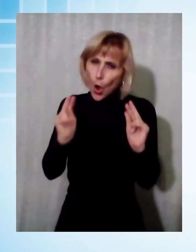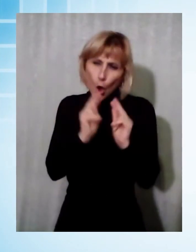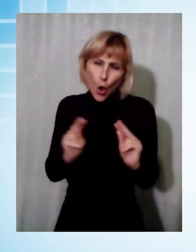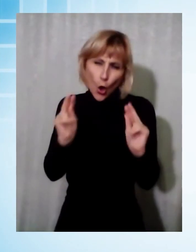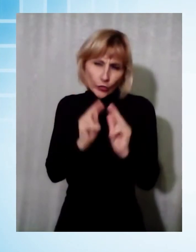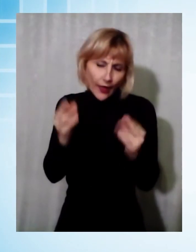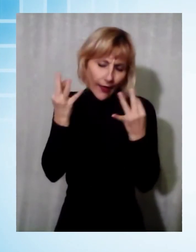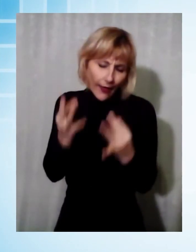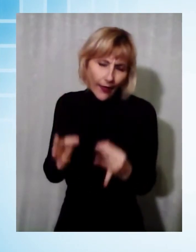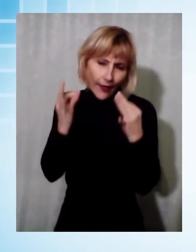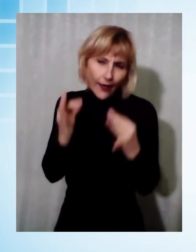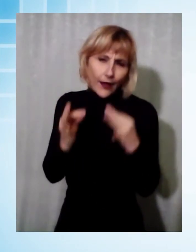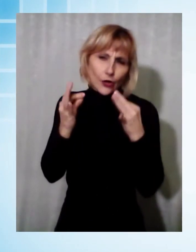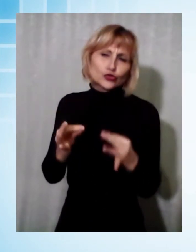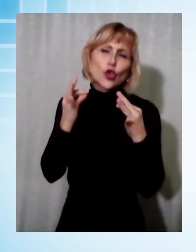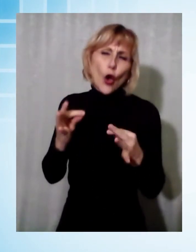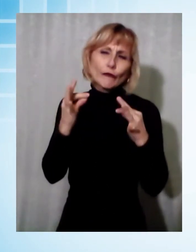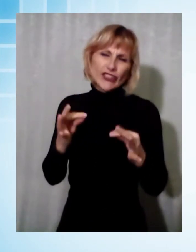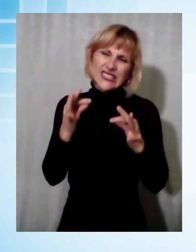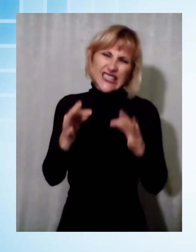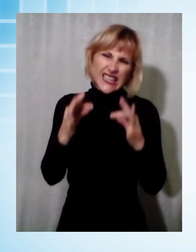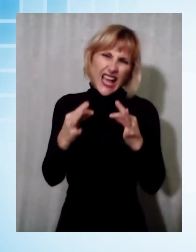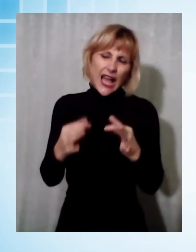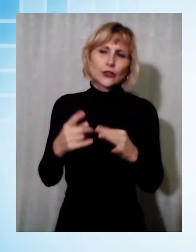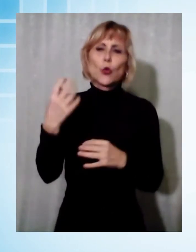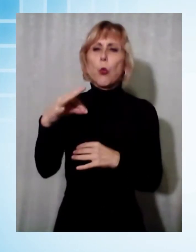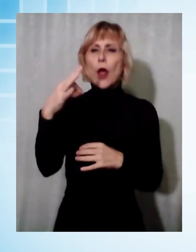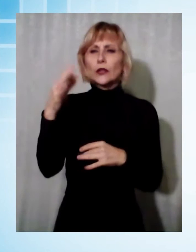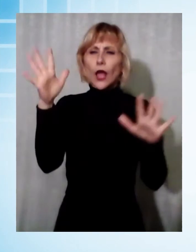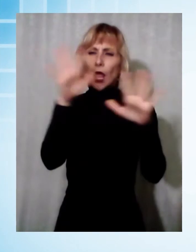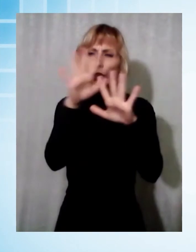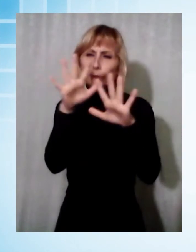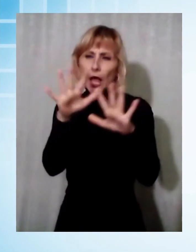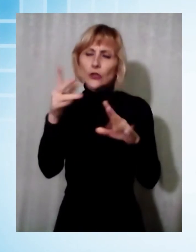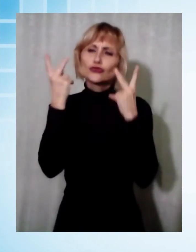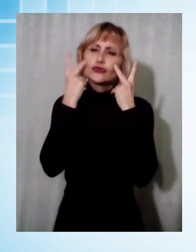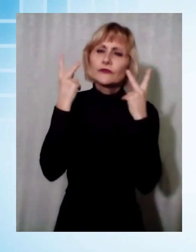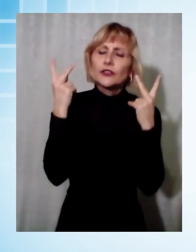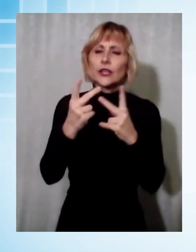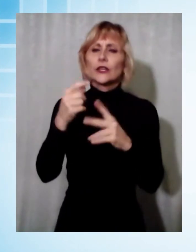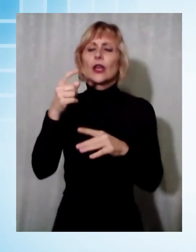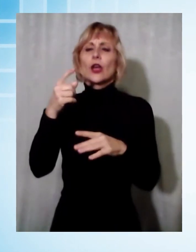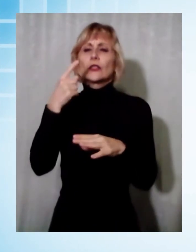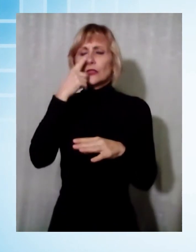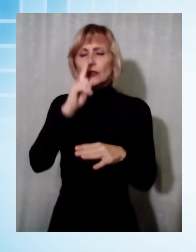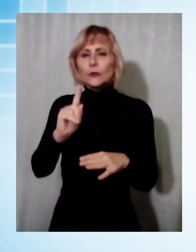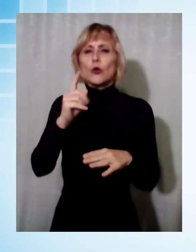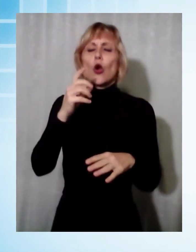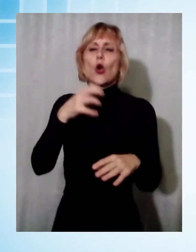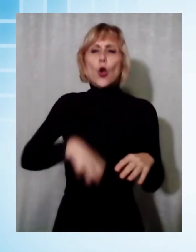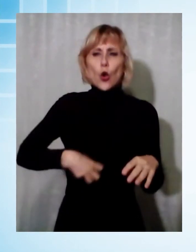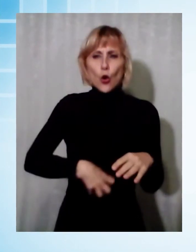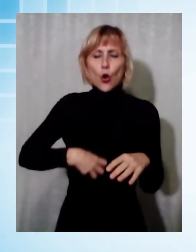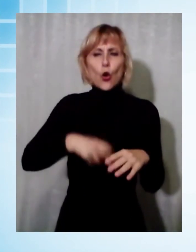sofisticato esiste in circolazione in fatto di qualità di immagini. Qui lo abbiamo visto utilizzato per l'ecografia di controllo di una futura